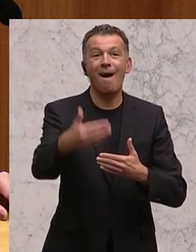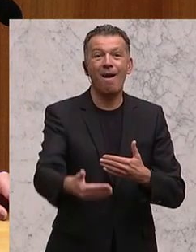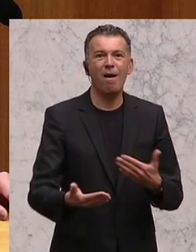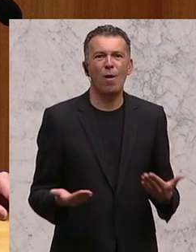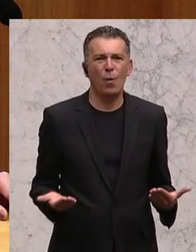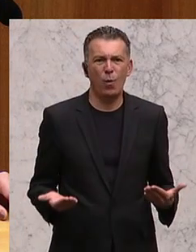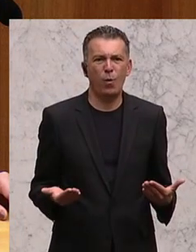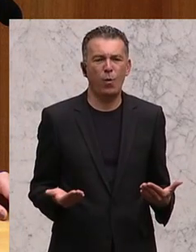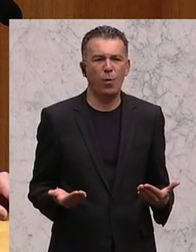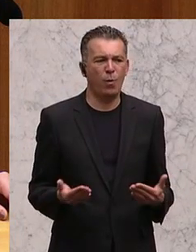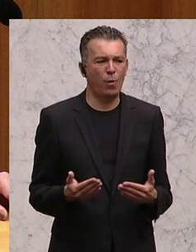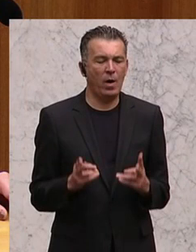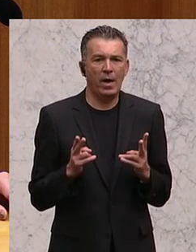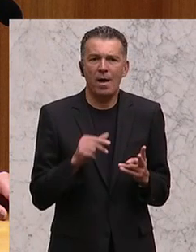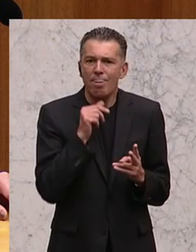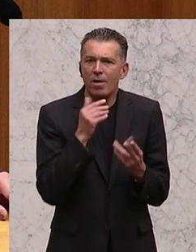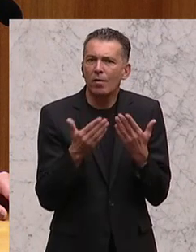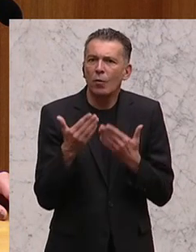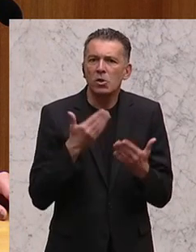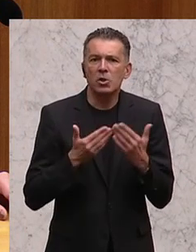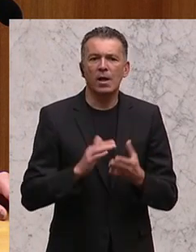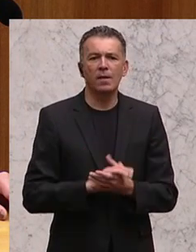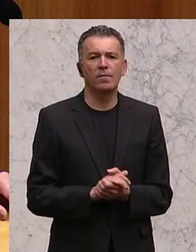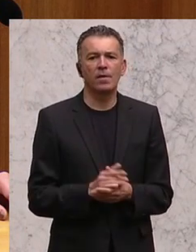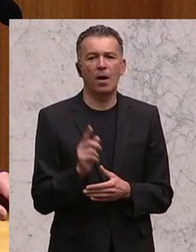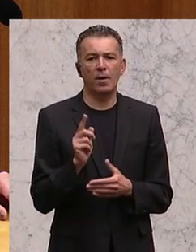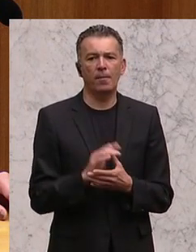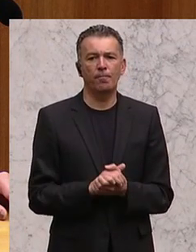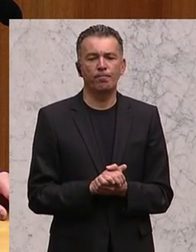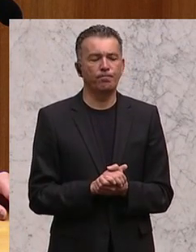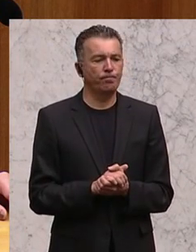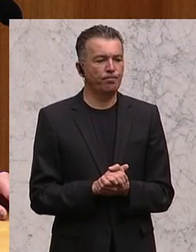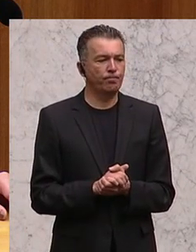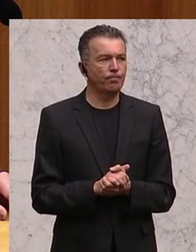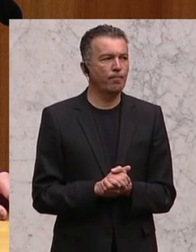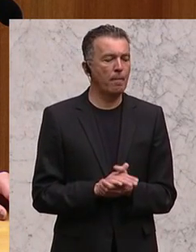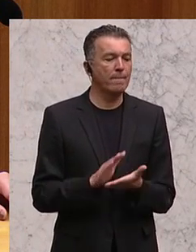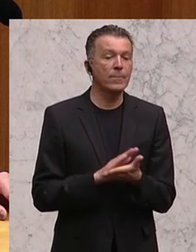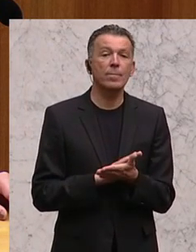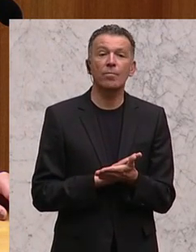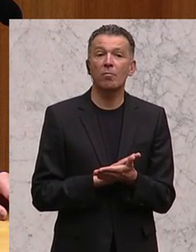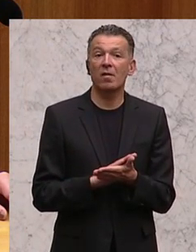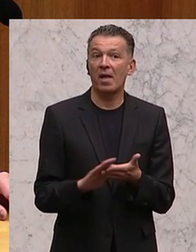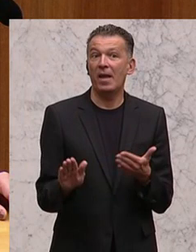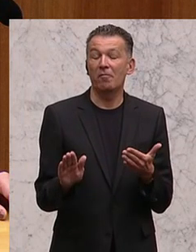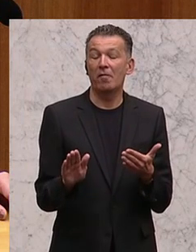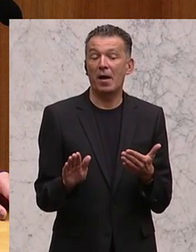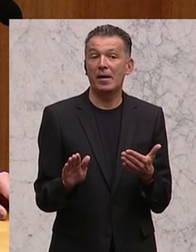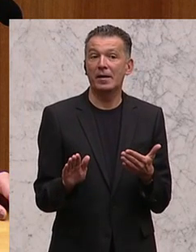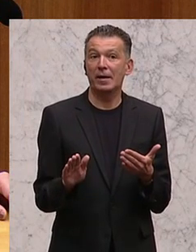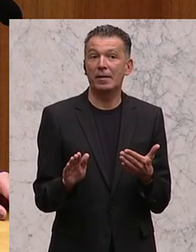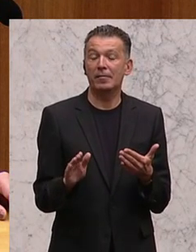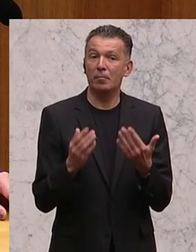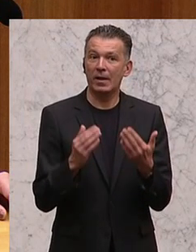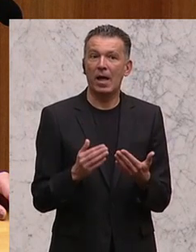Diese Dimensionen kann man sich gar nicht vorstellen. Allerdings, und das ist eine einfachere Größe und ich glaube, das ist